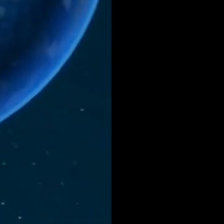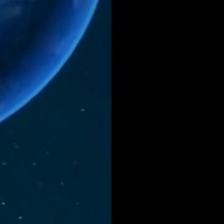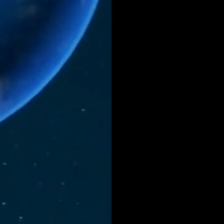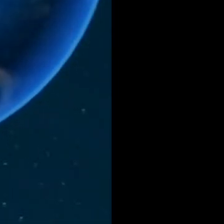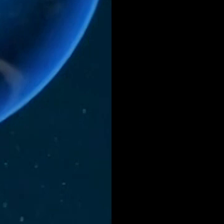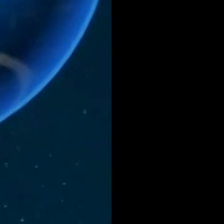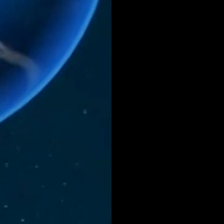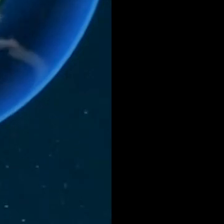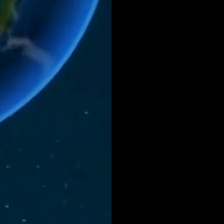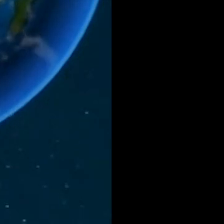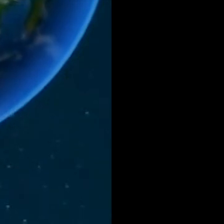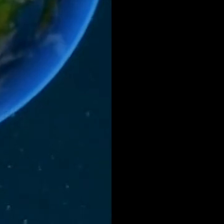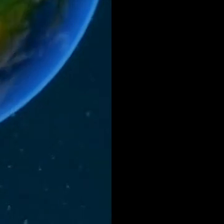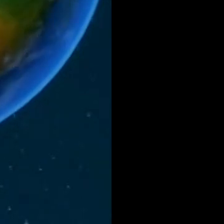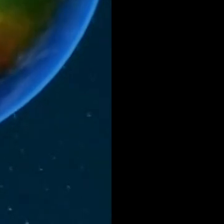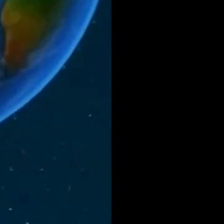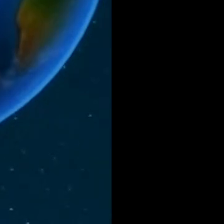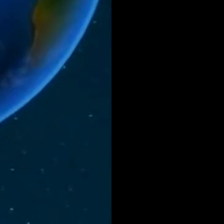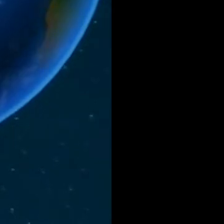Субтитры